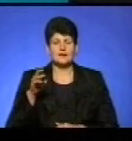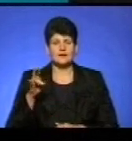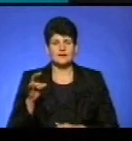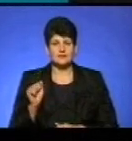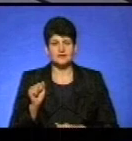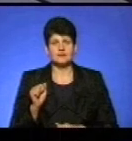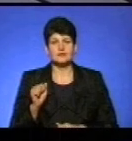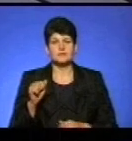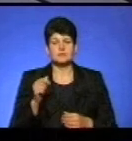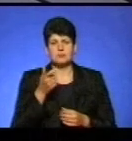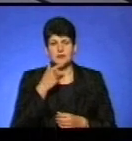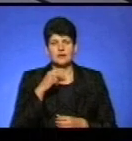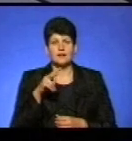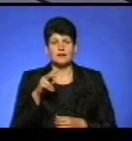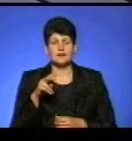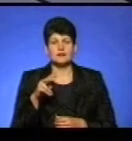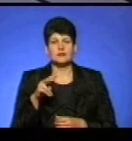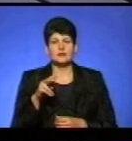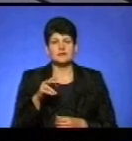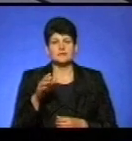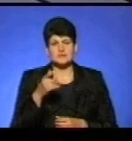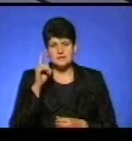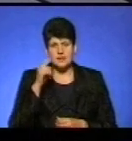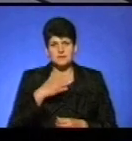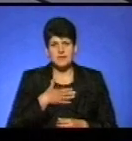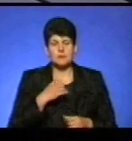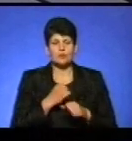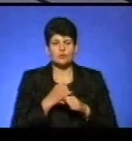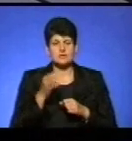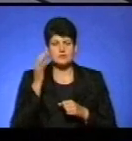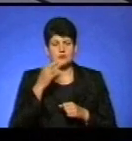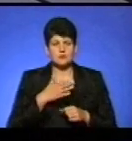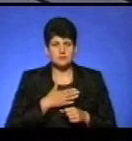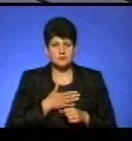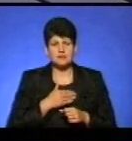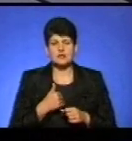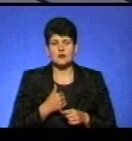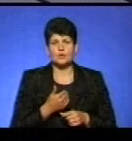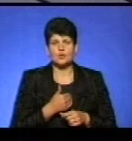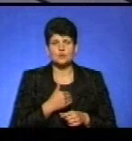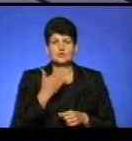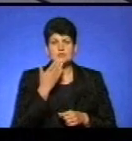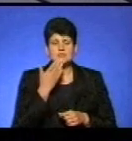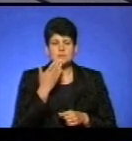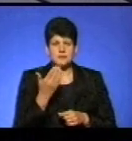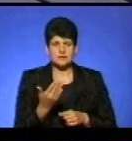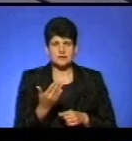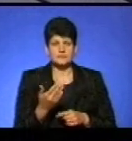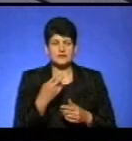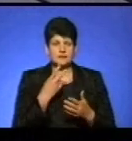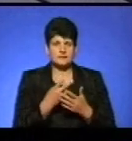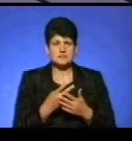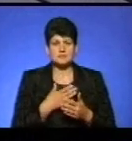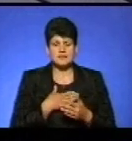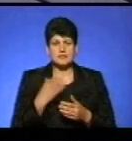там, казнувач, що знає на неї, що і по посаді навіть, і по роботі згадує. Я хочу в нього запитатися. Дивіться,